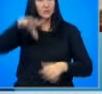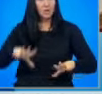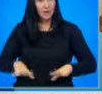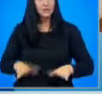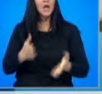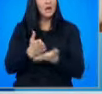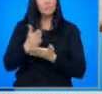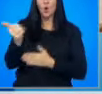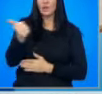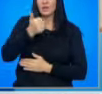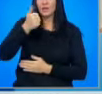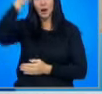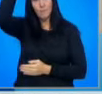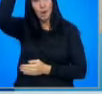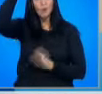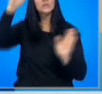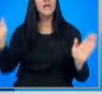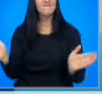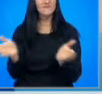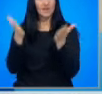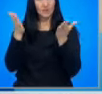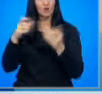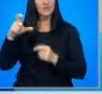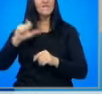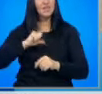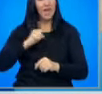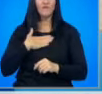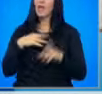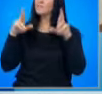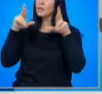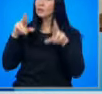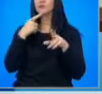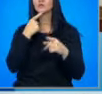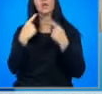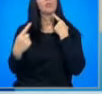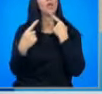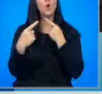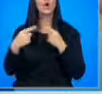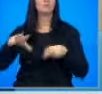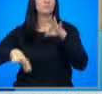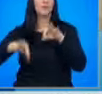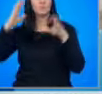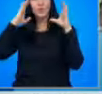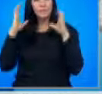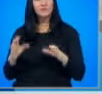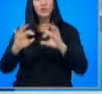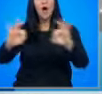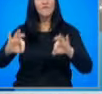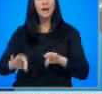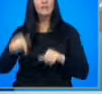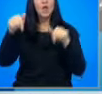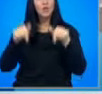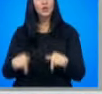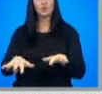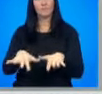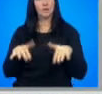Според лидера на български възход, Стефан Янев, има надежда за диалог и излъчване на правителство в рамките на